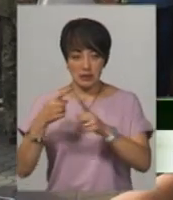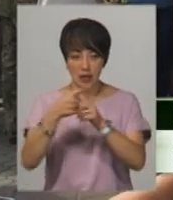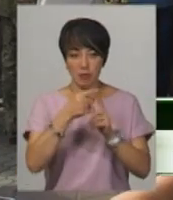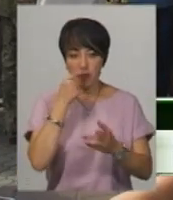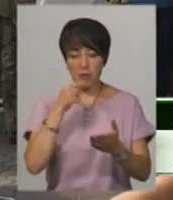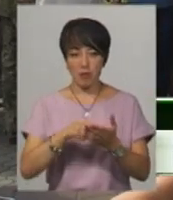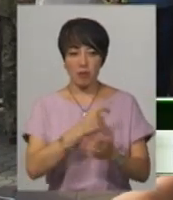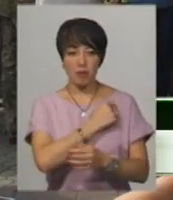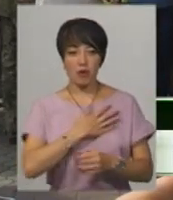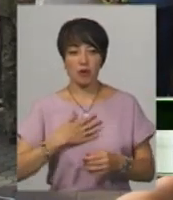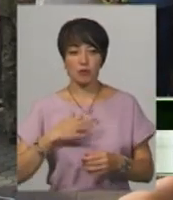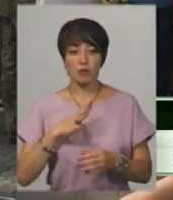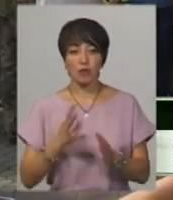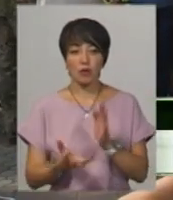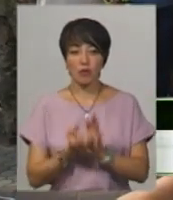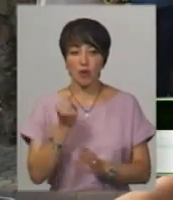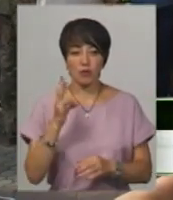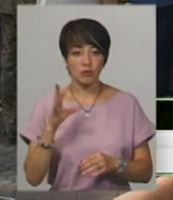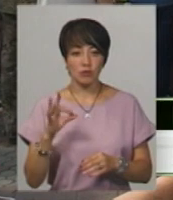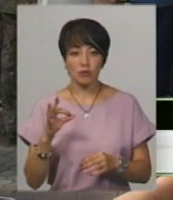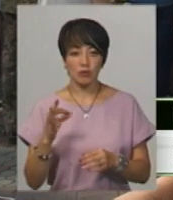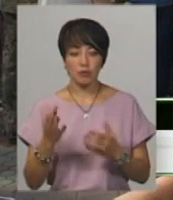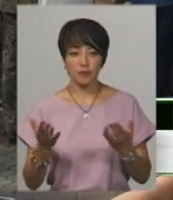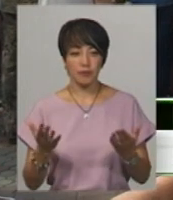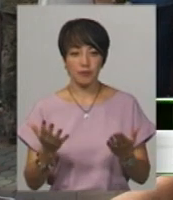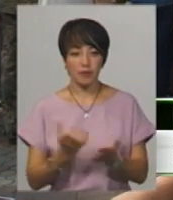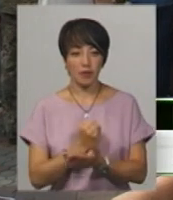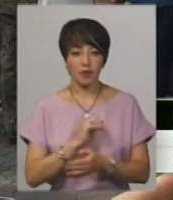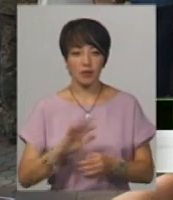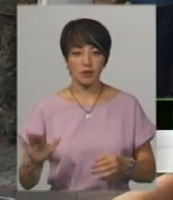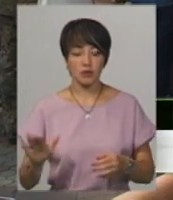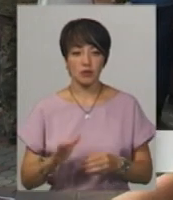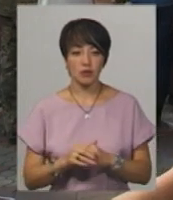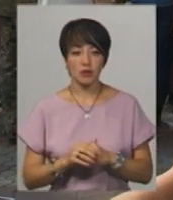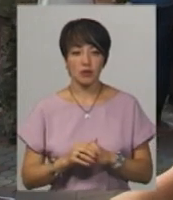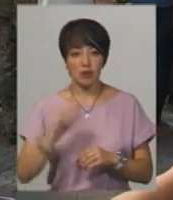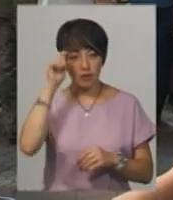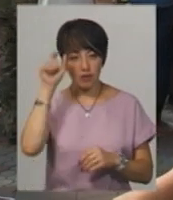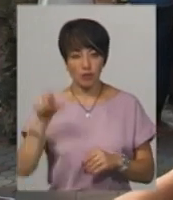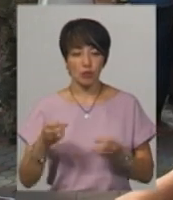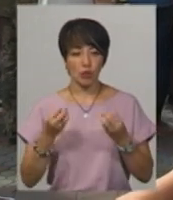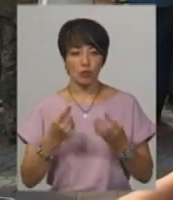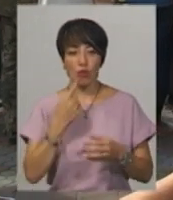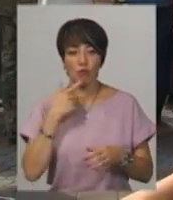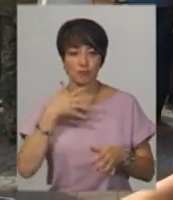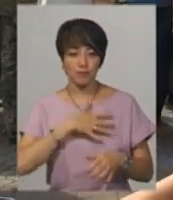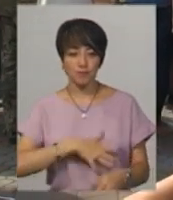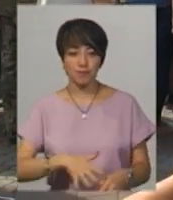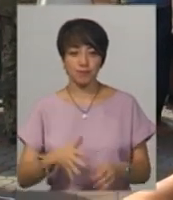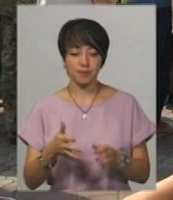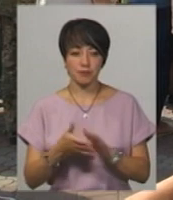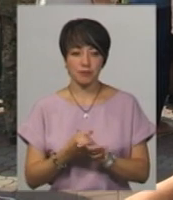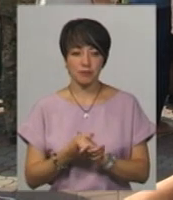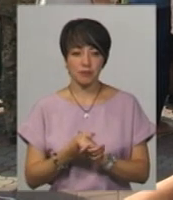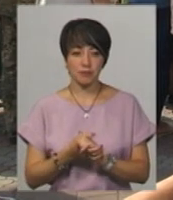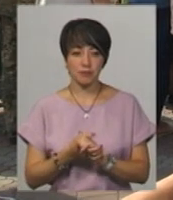командири рятували, що він тільки тощо. І він просто стій кров, що випований життя не дати